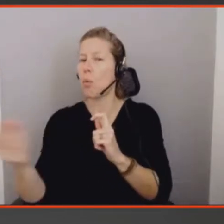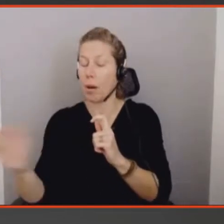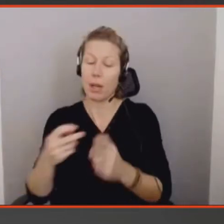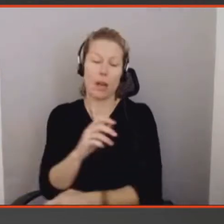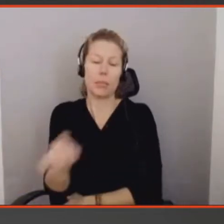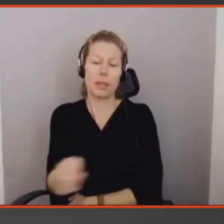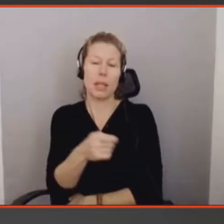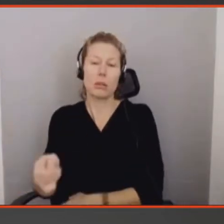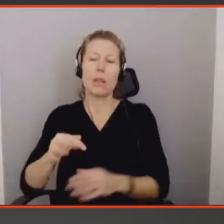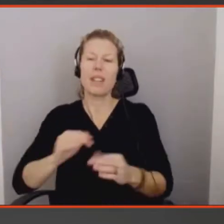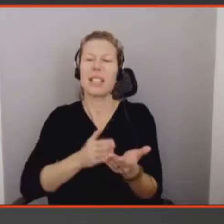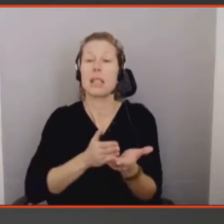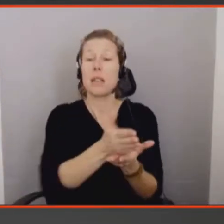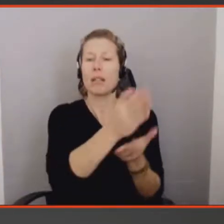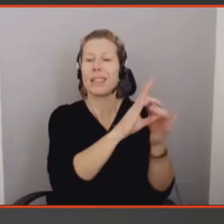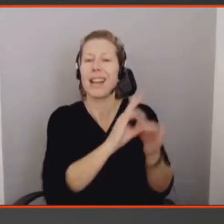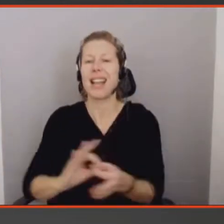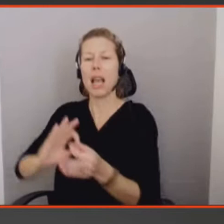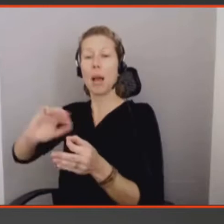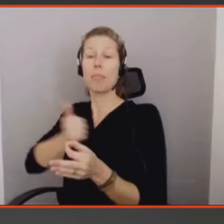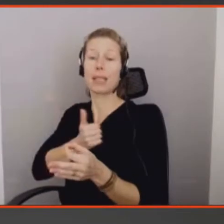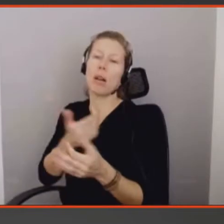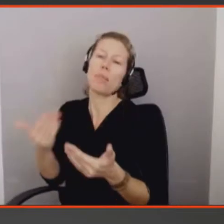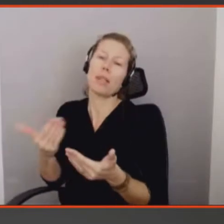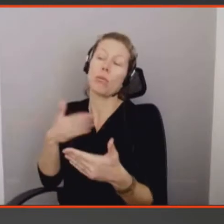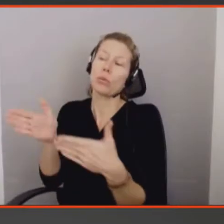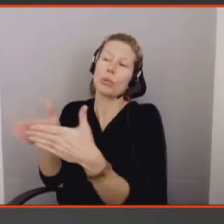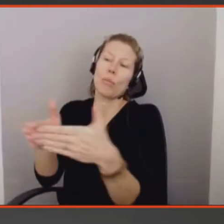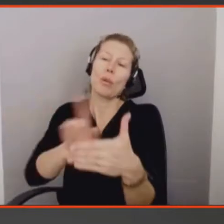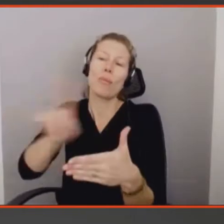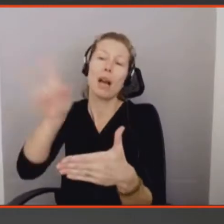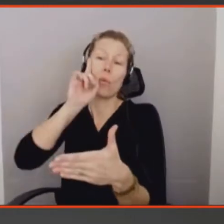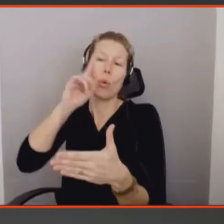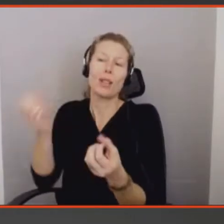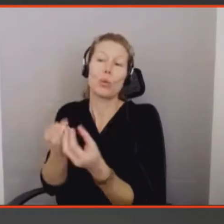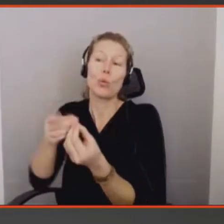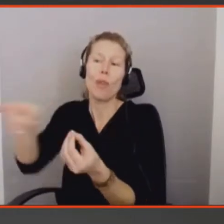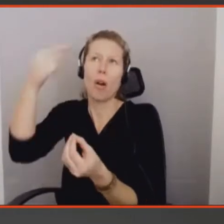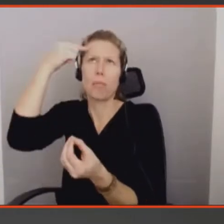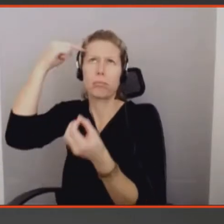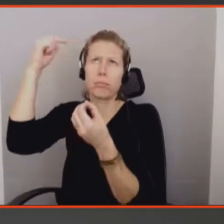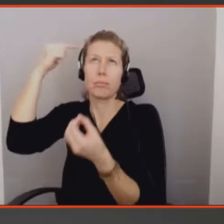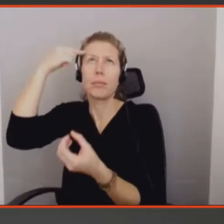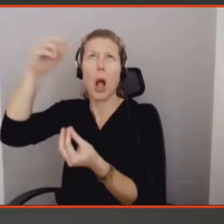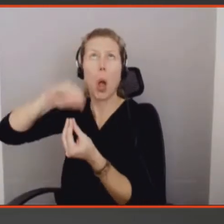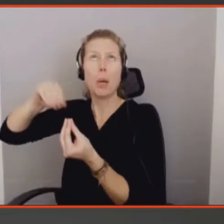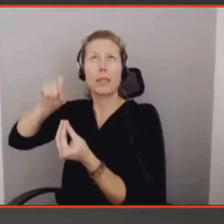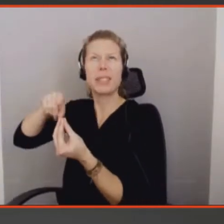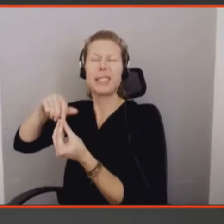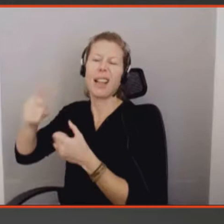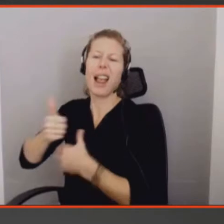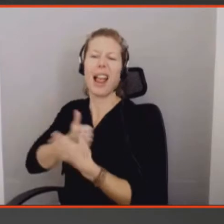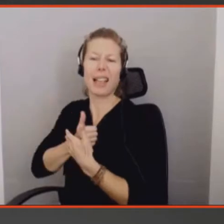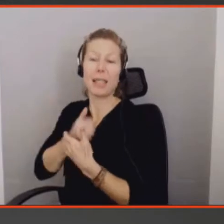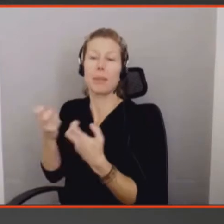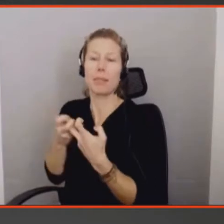maintenant, je ne pas vous le demander, parce que je sais que c'est aussi un petit peu intime les objets auxquels on pense, mais si maintenant, vous échangez avec votre voisin pour lui dire l'exemple que vous aviez en